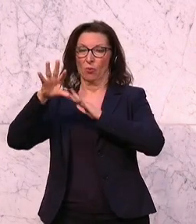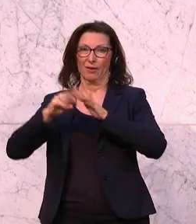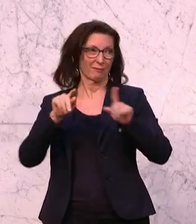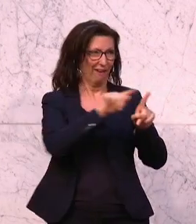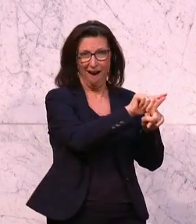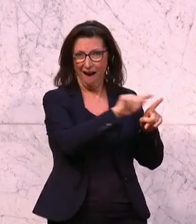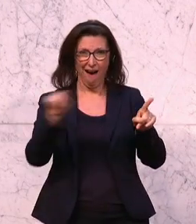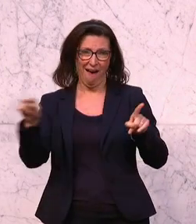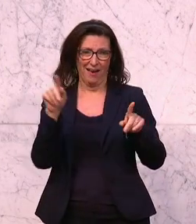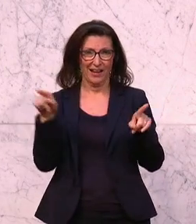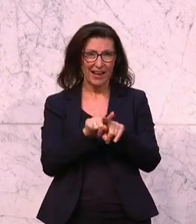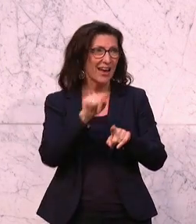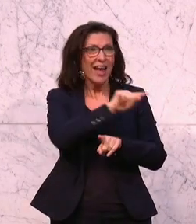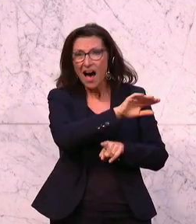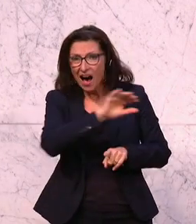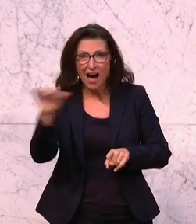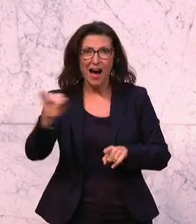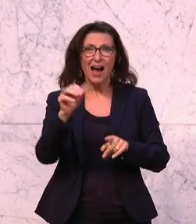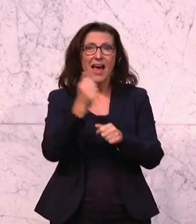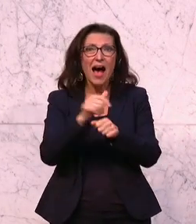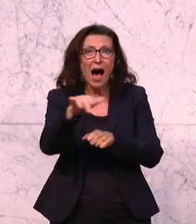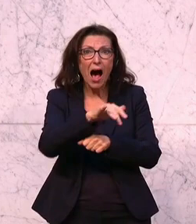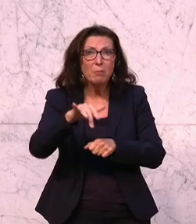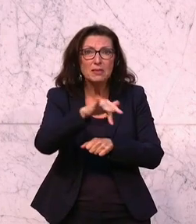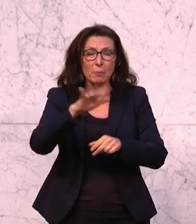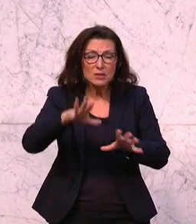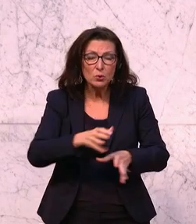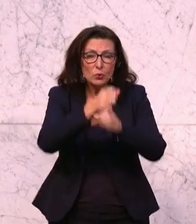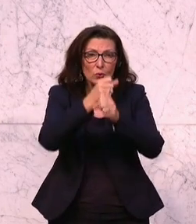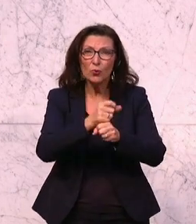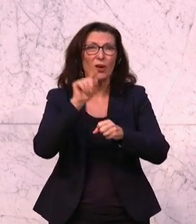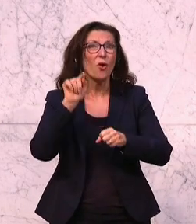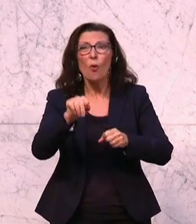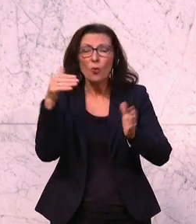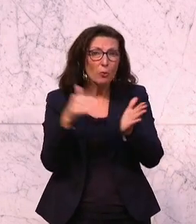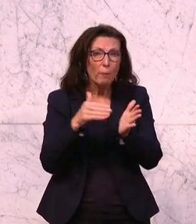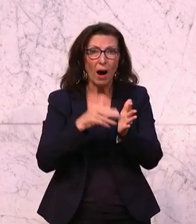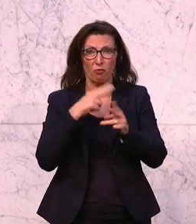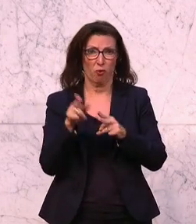denn Sie schaffen die Arbeitsplätze und sind für diesen Standort unverzichtbar, meine Damen und Herren.